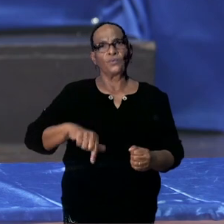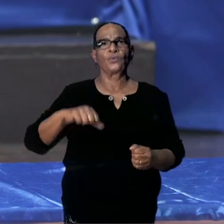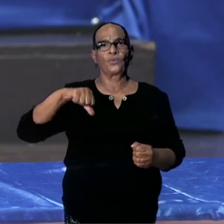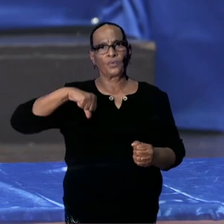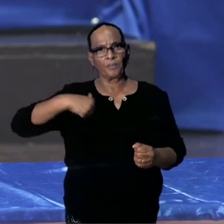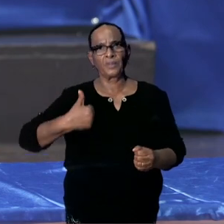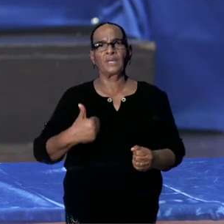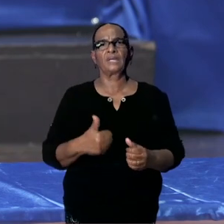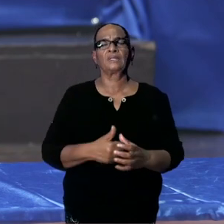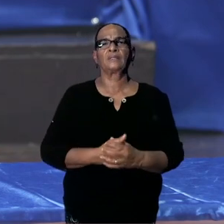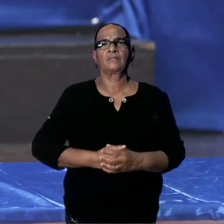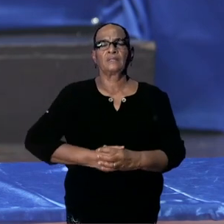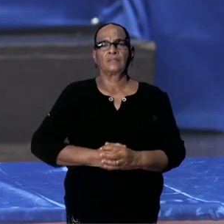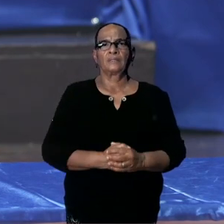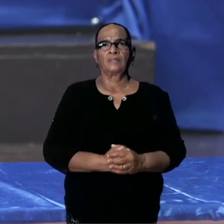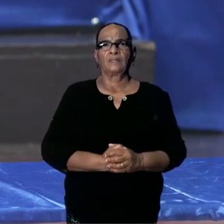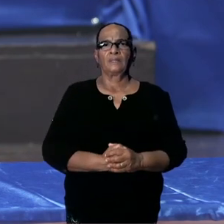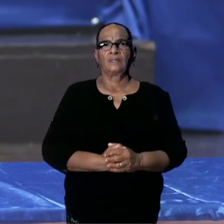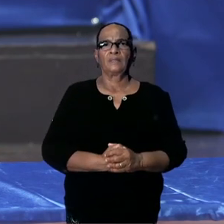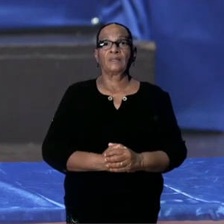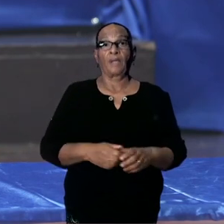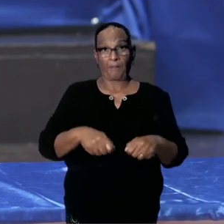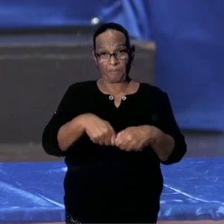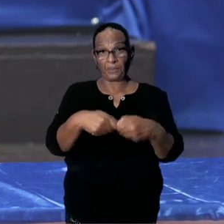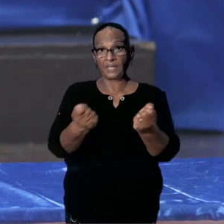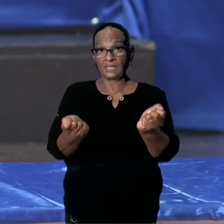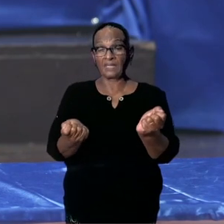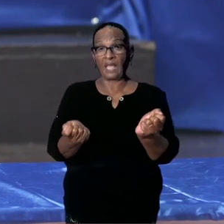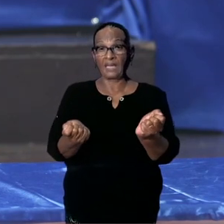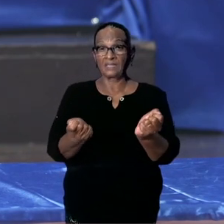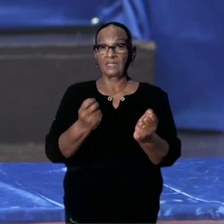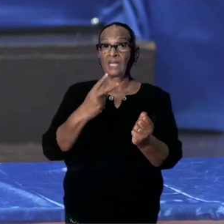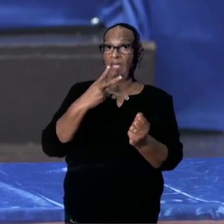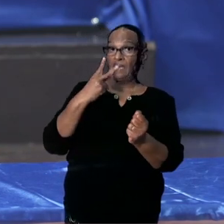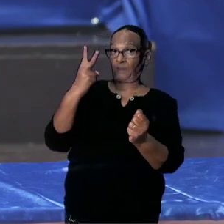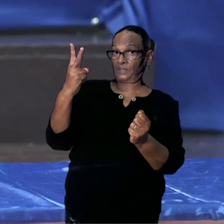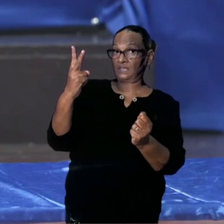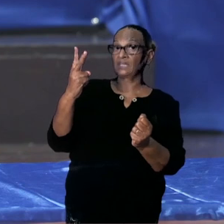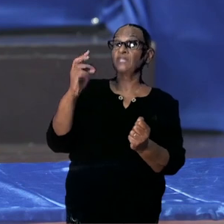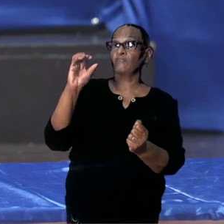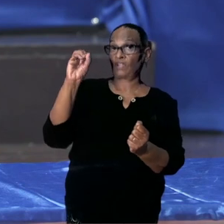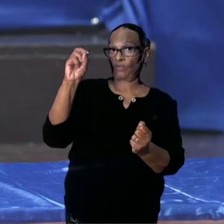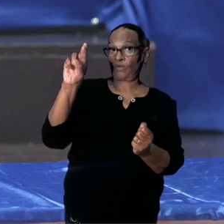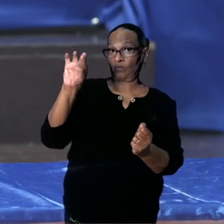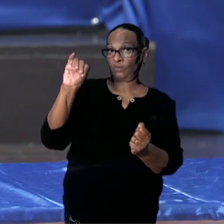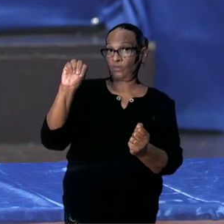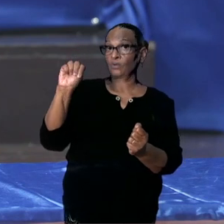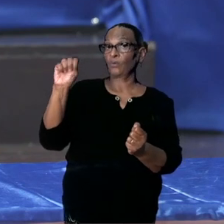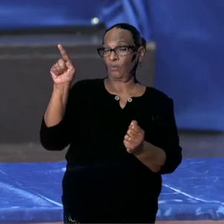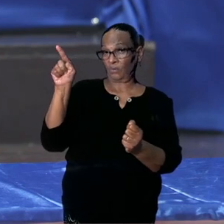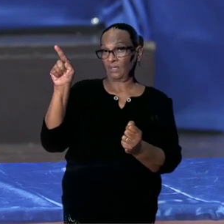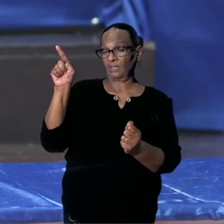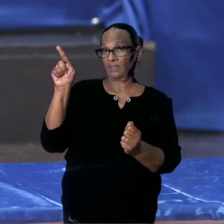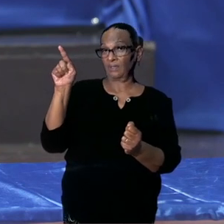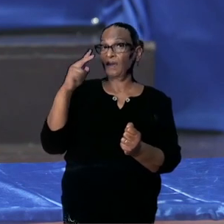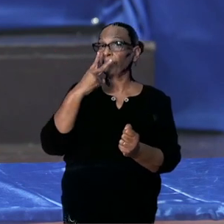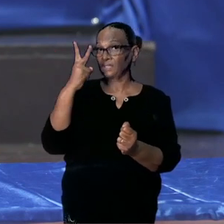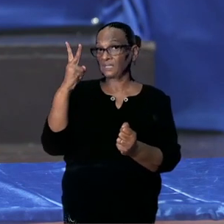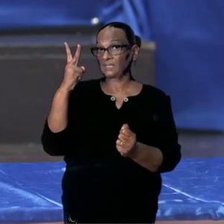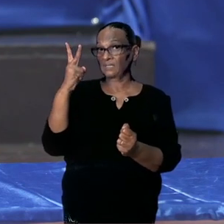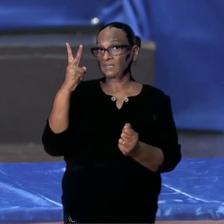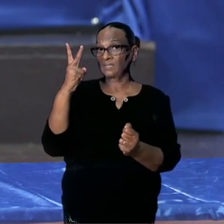dat u de presentatie hebt gezien van dokter Ory. En ook gehoord hebt